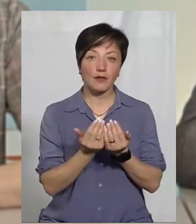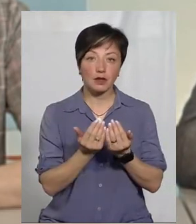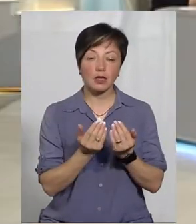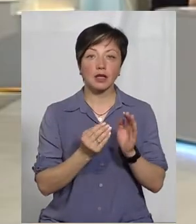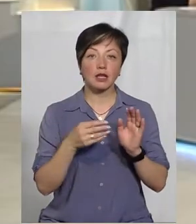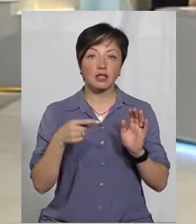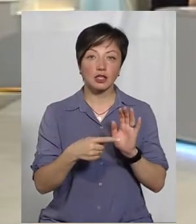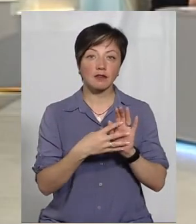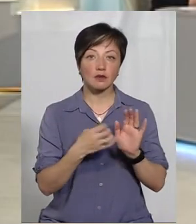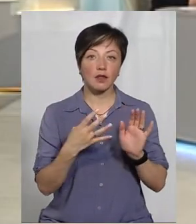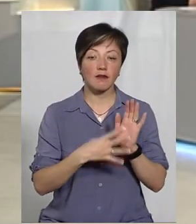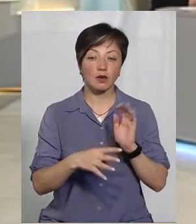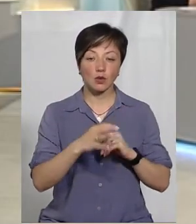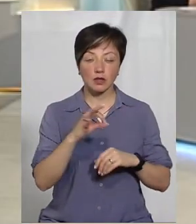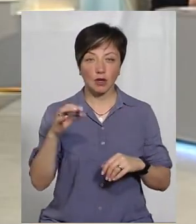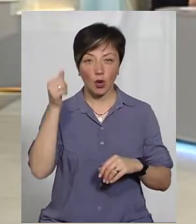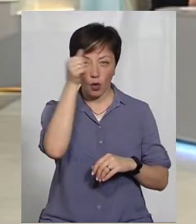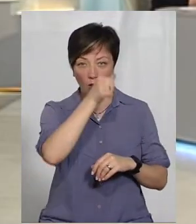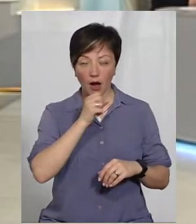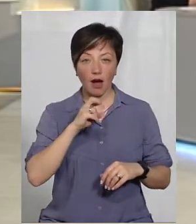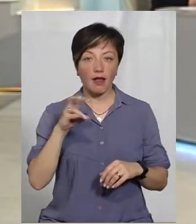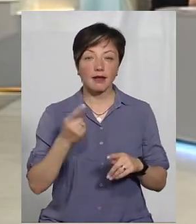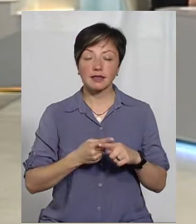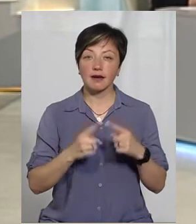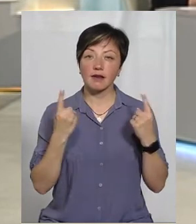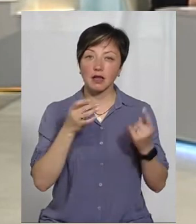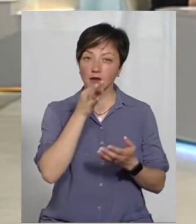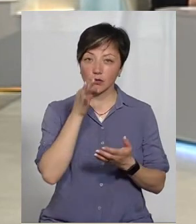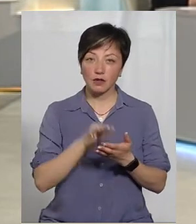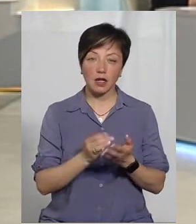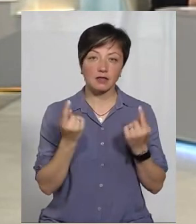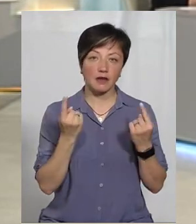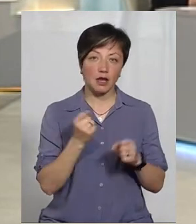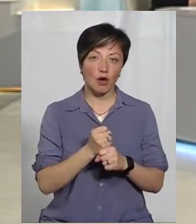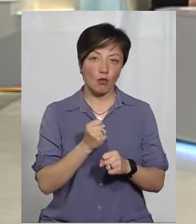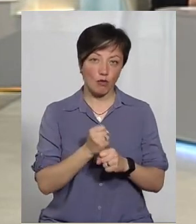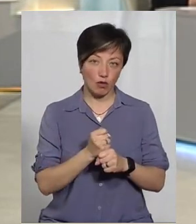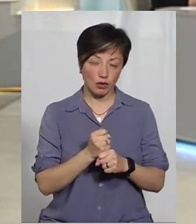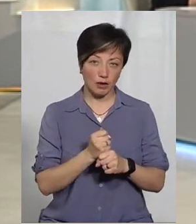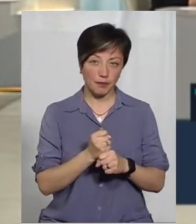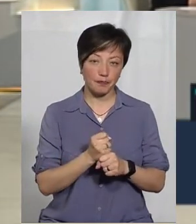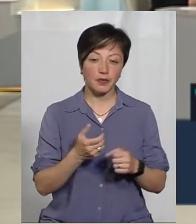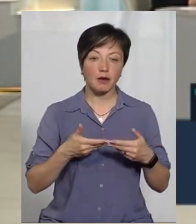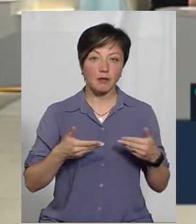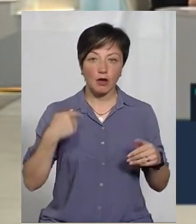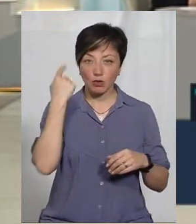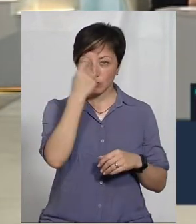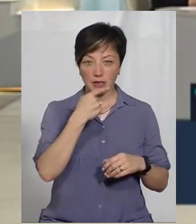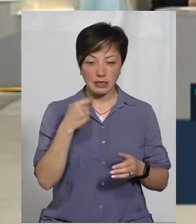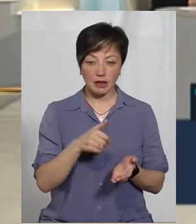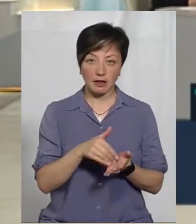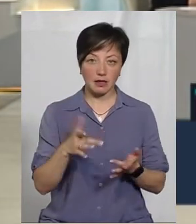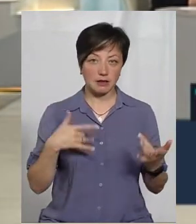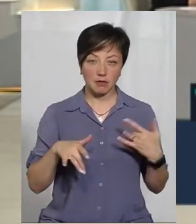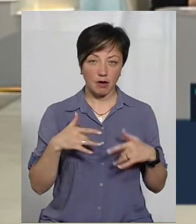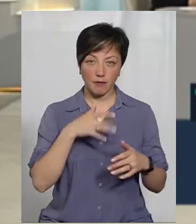у 1990-х роках. Але це велика відповідальність і велика робота. І ми особисто не знімаємо від себе